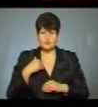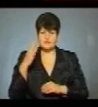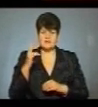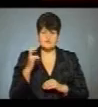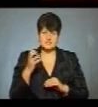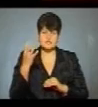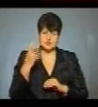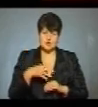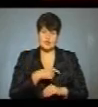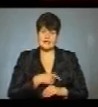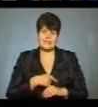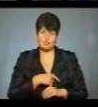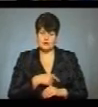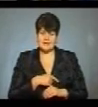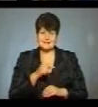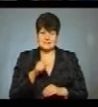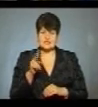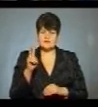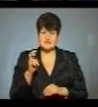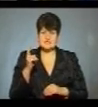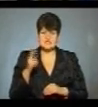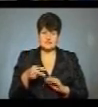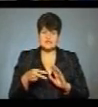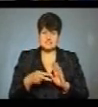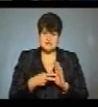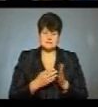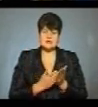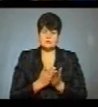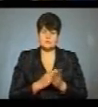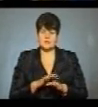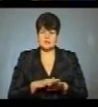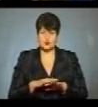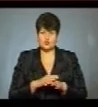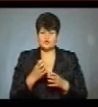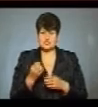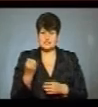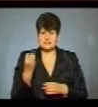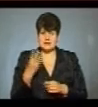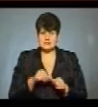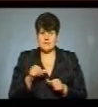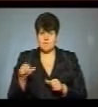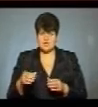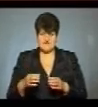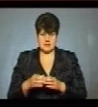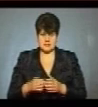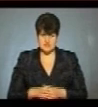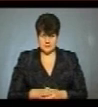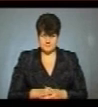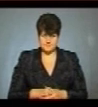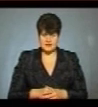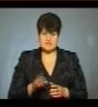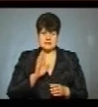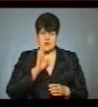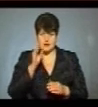240 депутатів, з них 227 з фракції «Слуги народу», ще 13 – позафракційні. Нагадаю, від